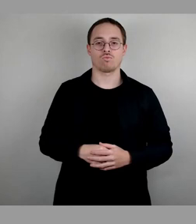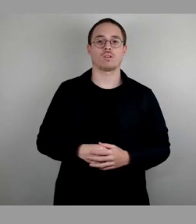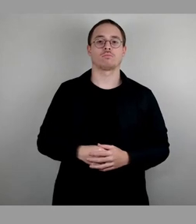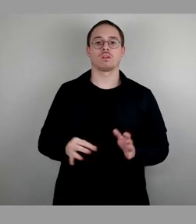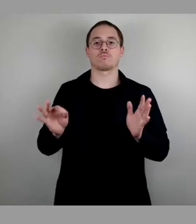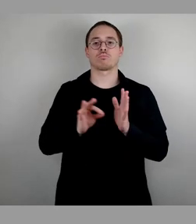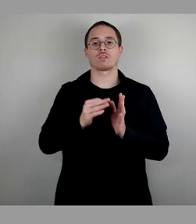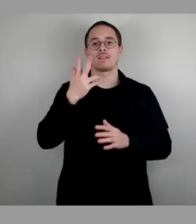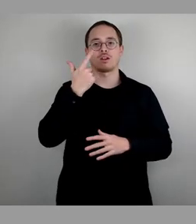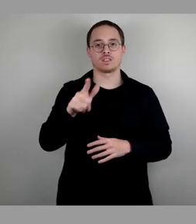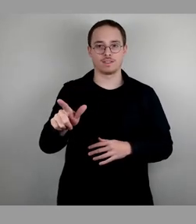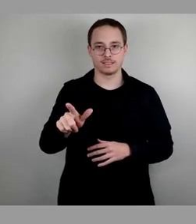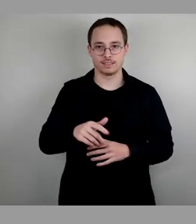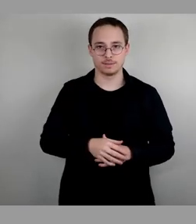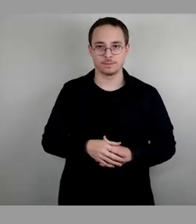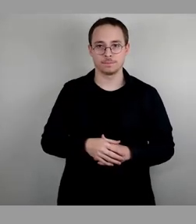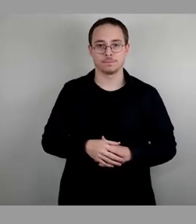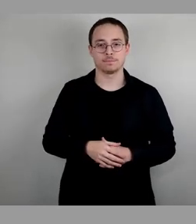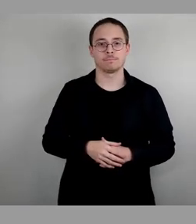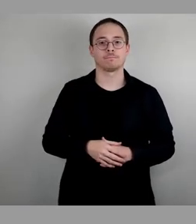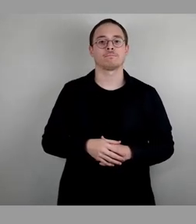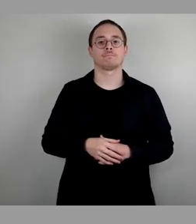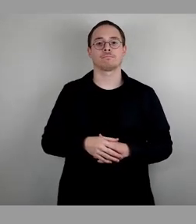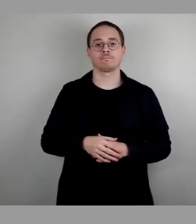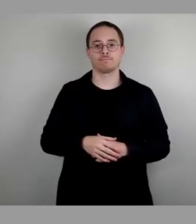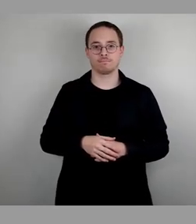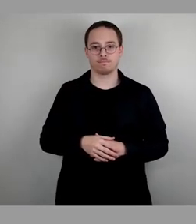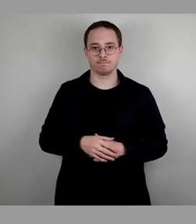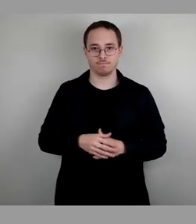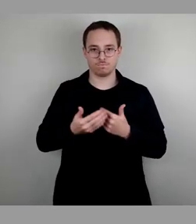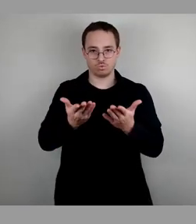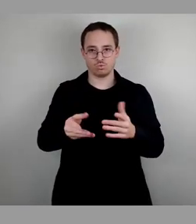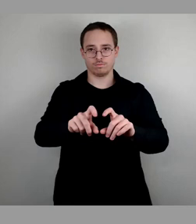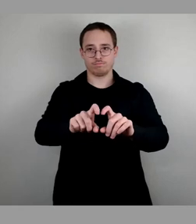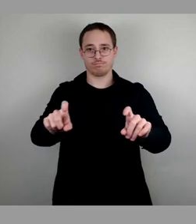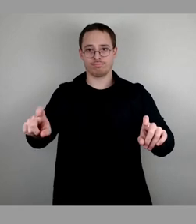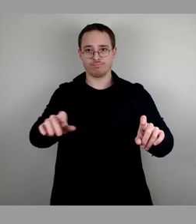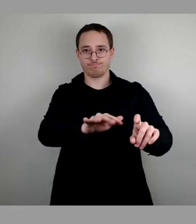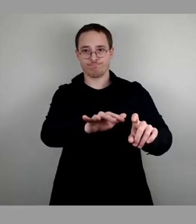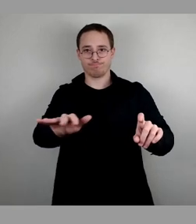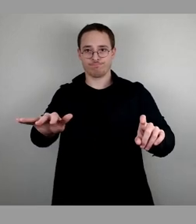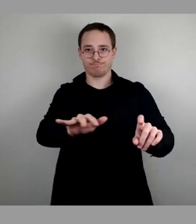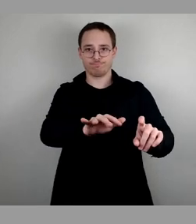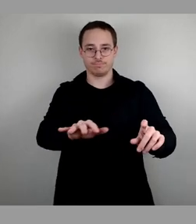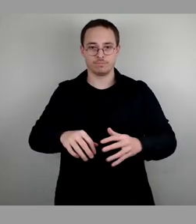Landeshauptstadt offenhalten, Verkaufsstellen aus besonderem Anlass. Wer kann hier dem Ausschussbericht zustimmen?